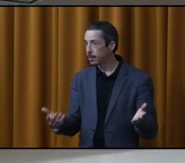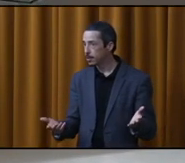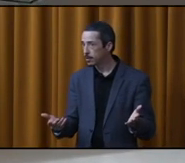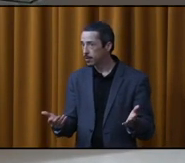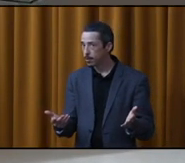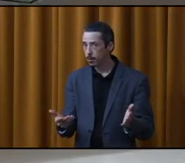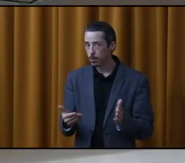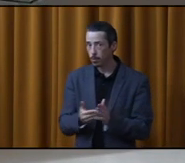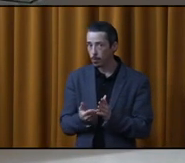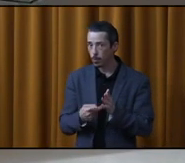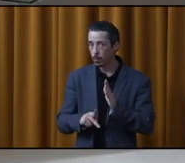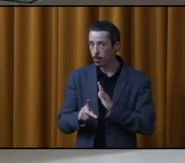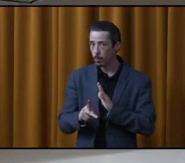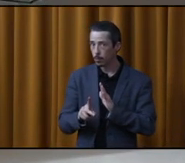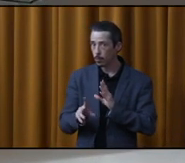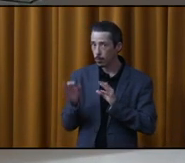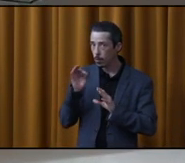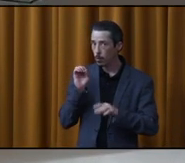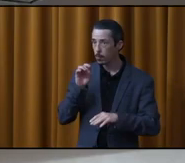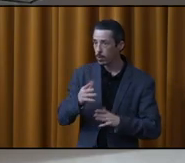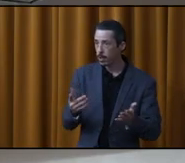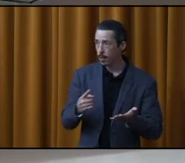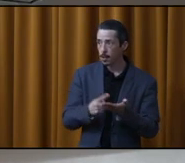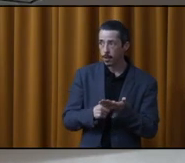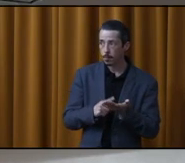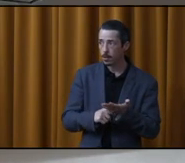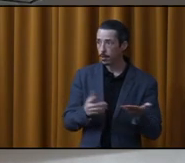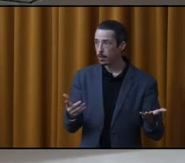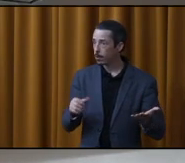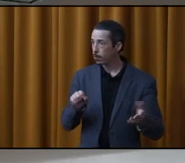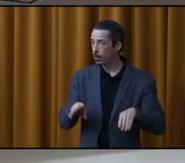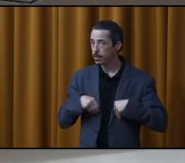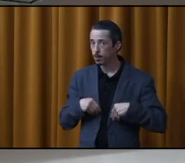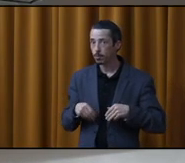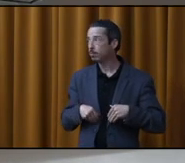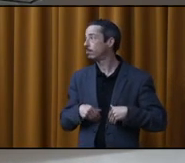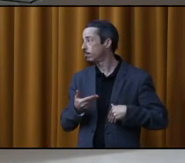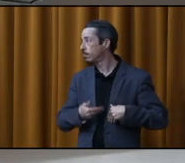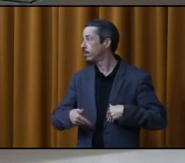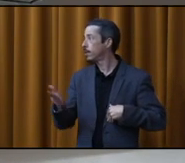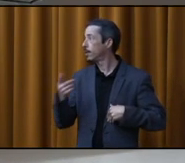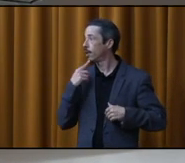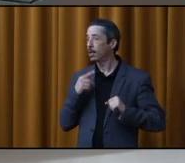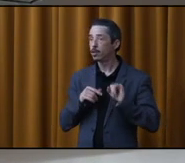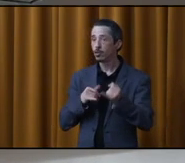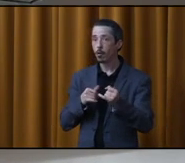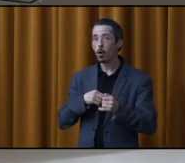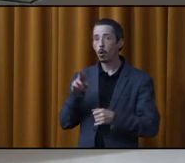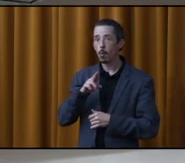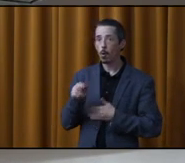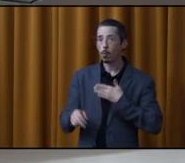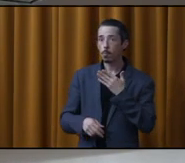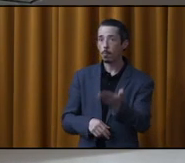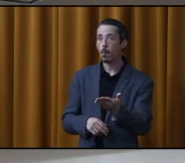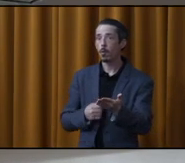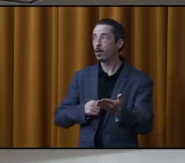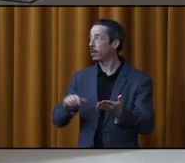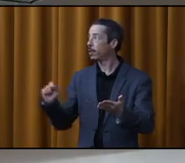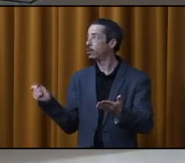vivant au pourtour, opinion, commentaire? Non? Merci. Un proposeur d'appuyeur? Je ne fais pas bière, je propose. Merci.